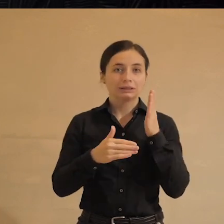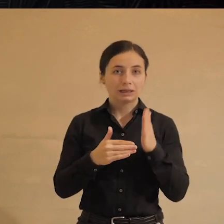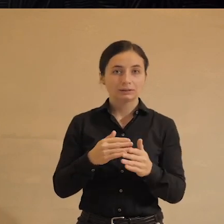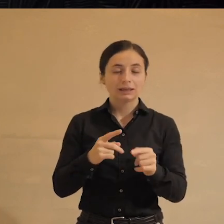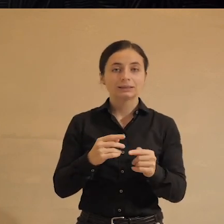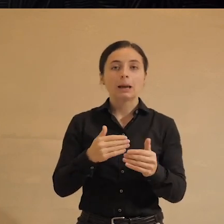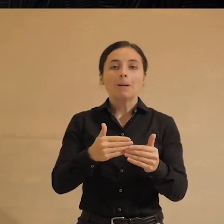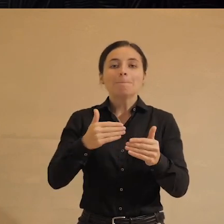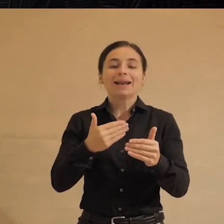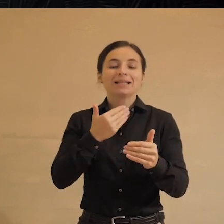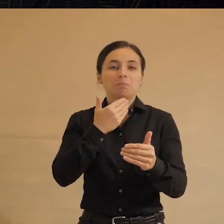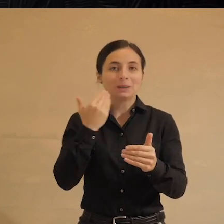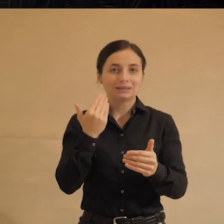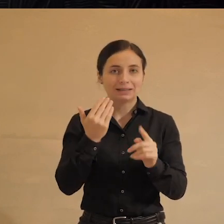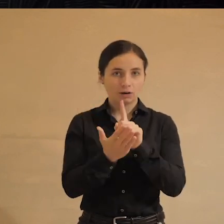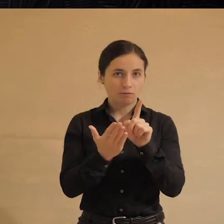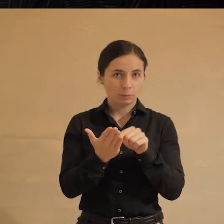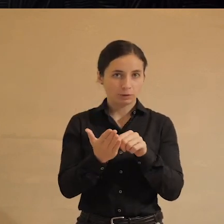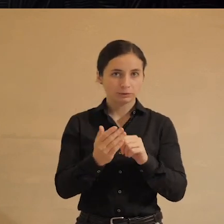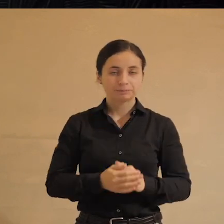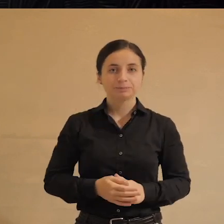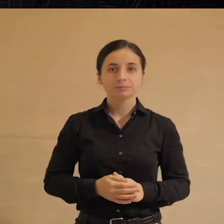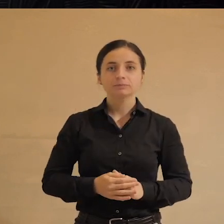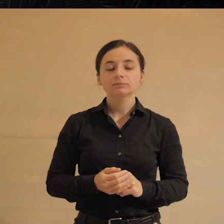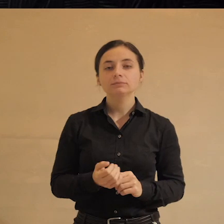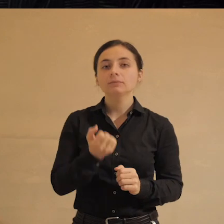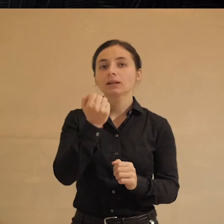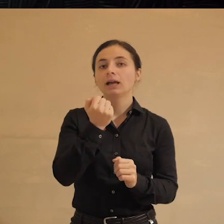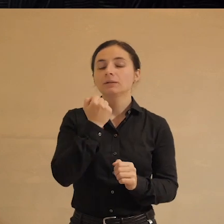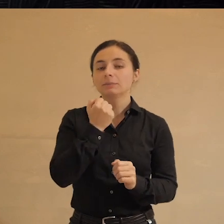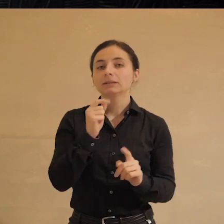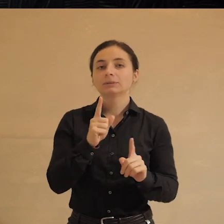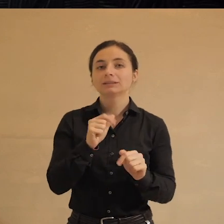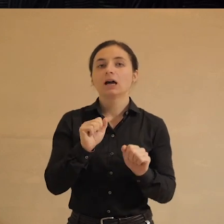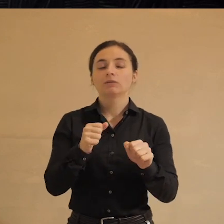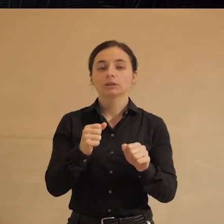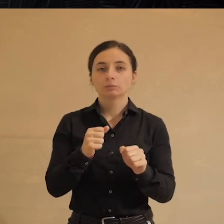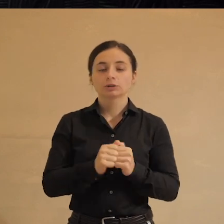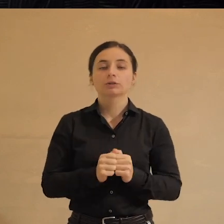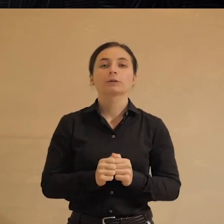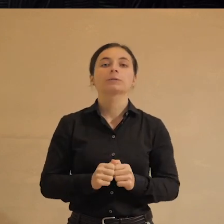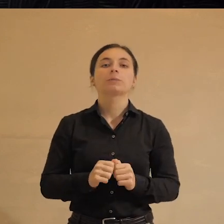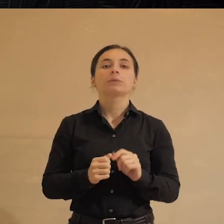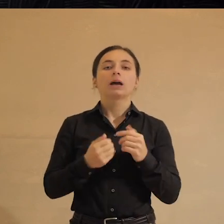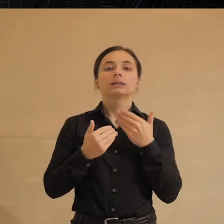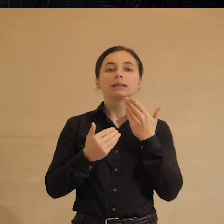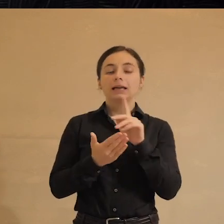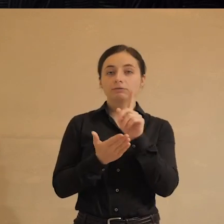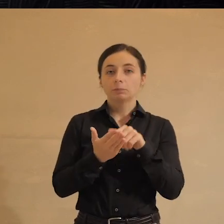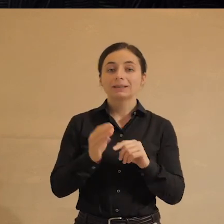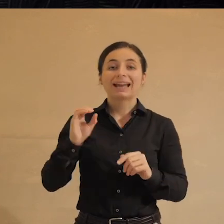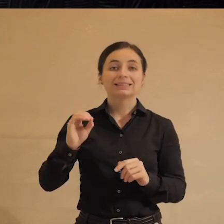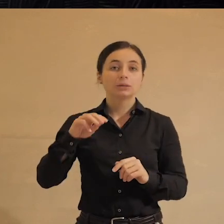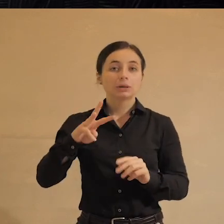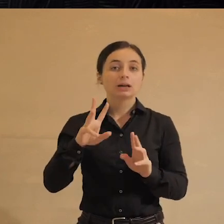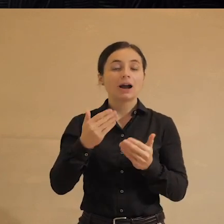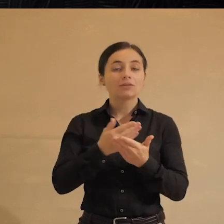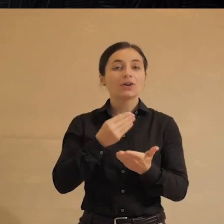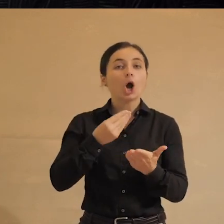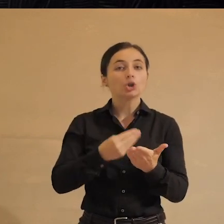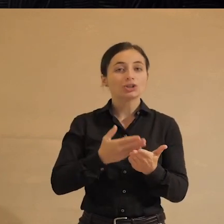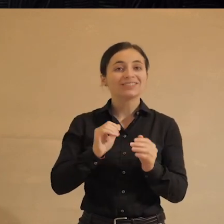предпоследний вопрос. Да, спасибо за возможность задать вопрос. Екатерина Михайловна, как вы оцениваете